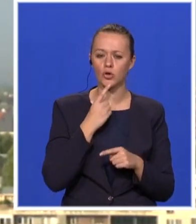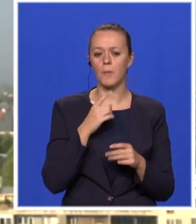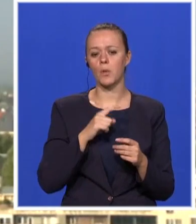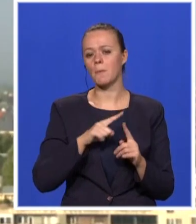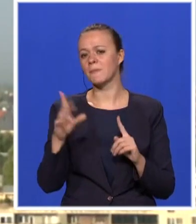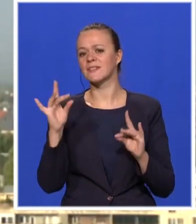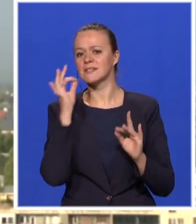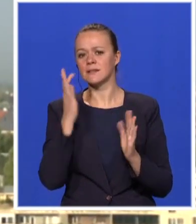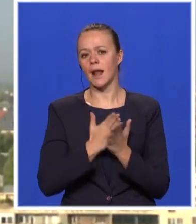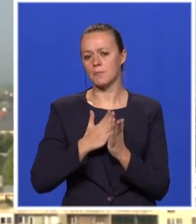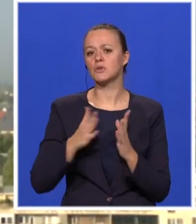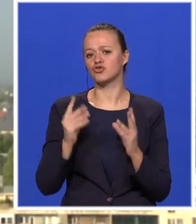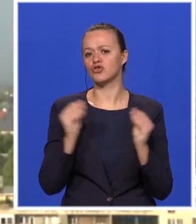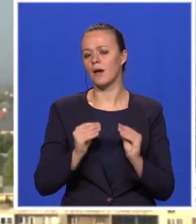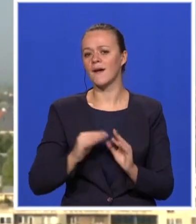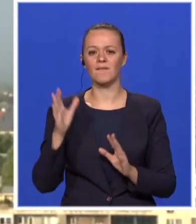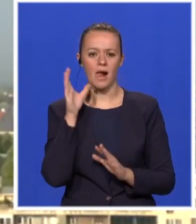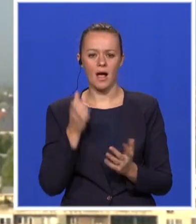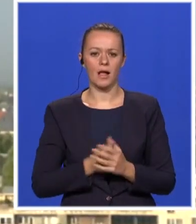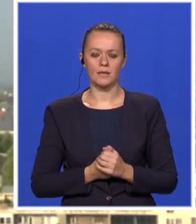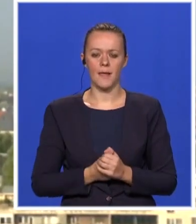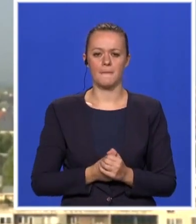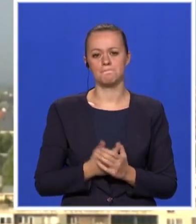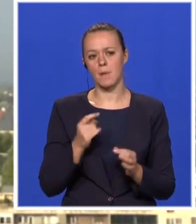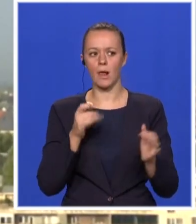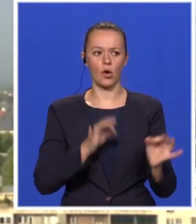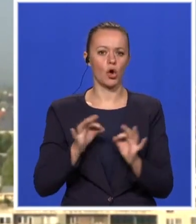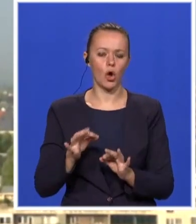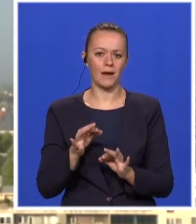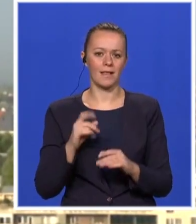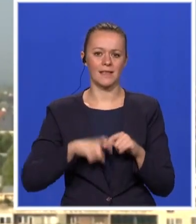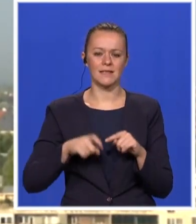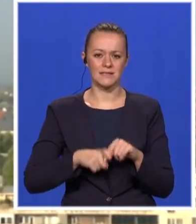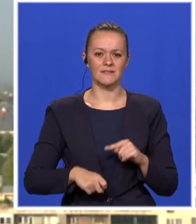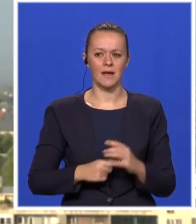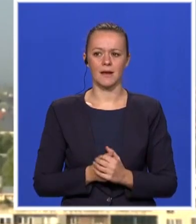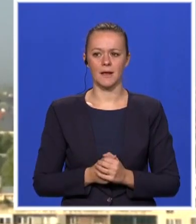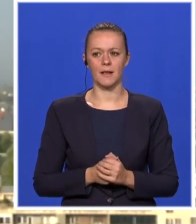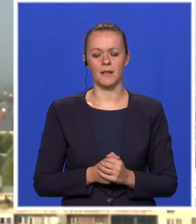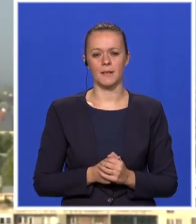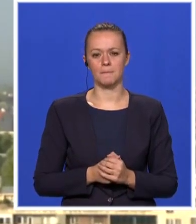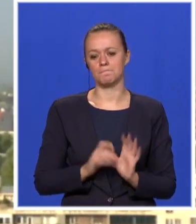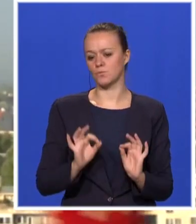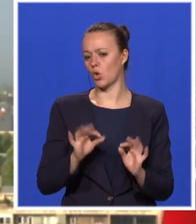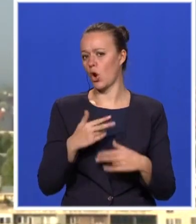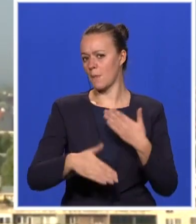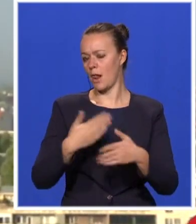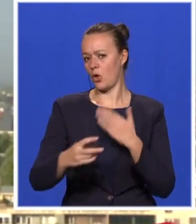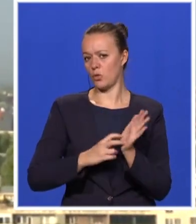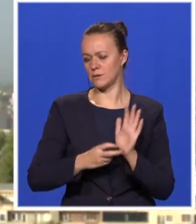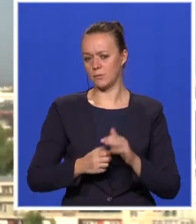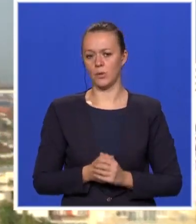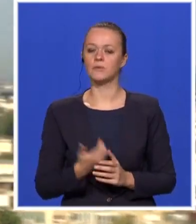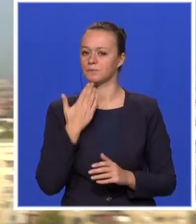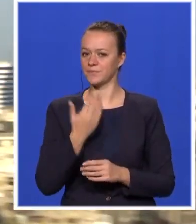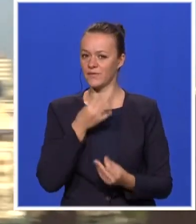oktobra, da ćemo, ćemo još da vidimo neke mnogo konkretnije stvari. Realno je to u nekim političkim okvirima da tako teče. Hvala što ste govorili